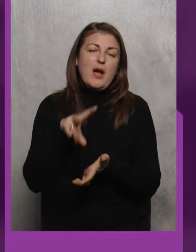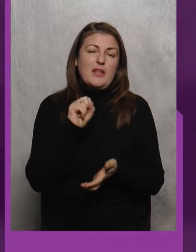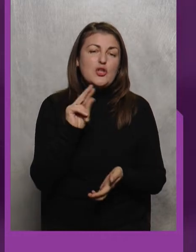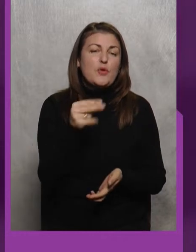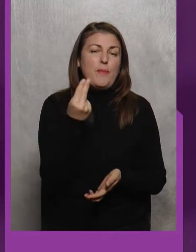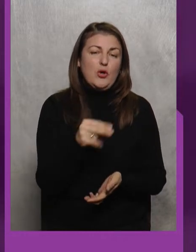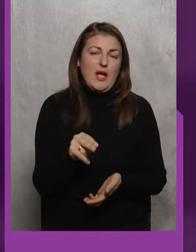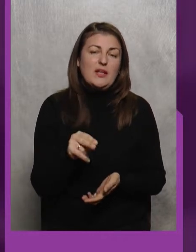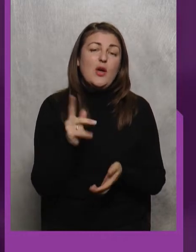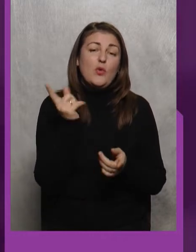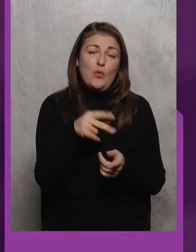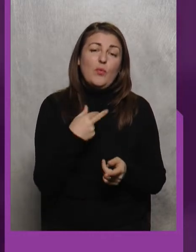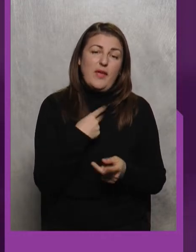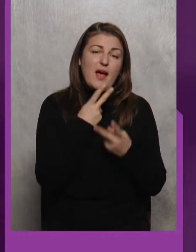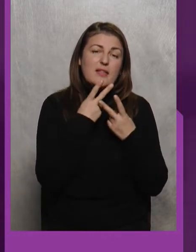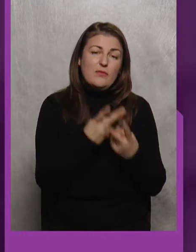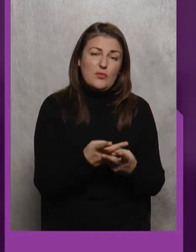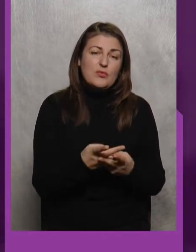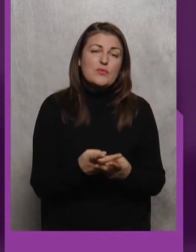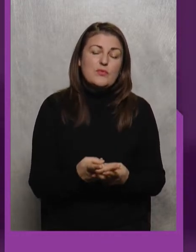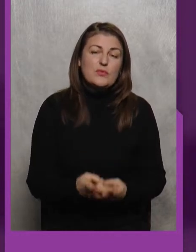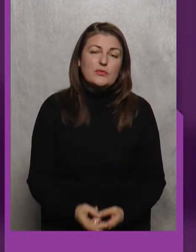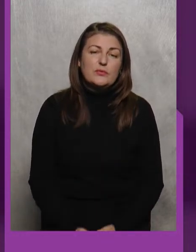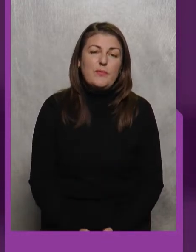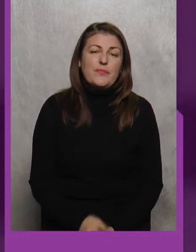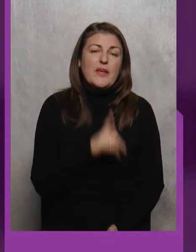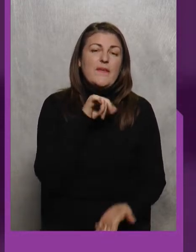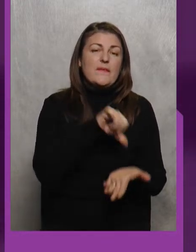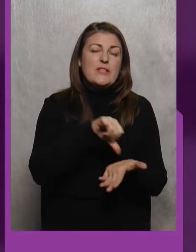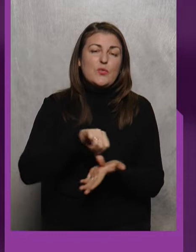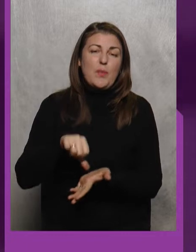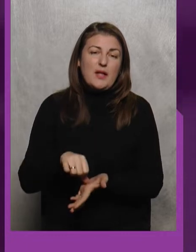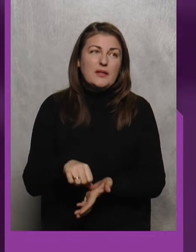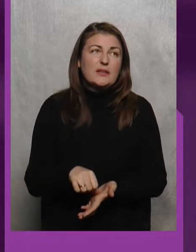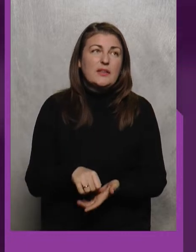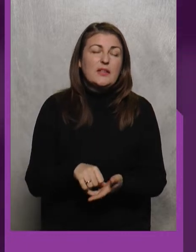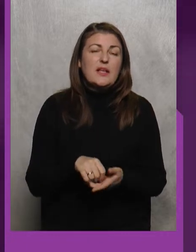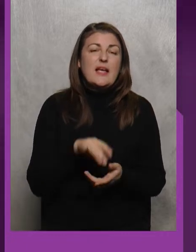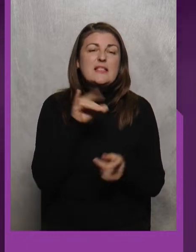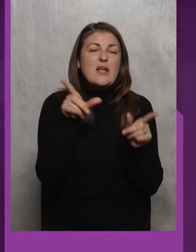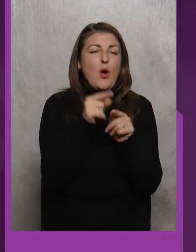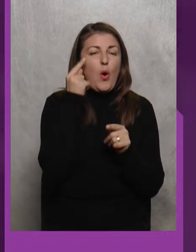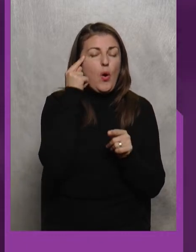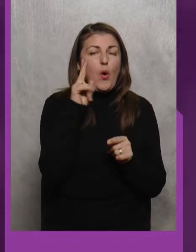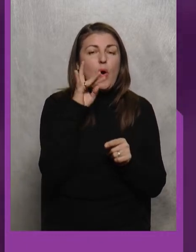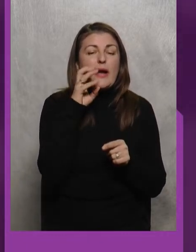чемпіонаті Тому я дивлюсь Виступали З корейцем